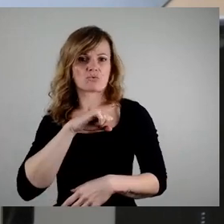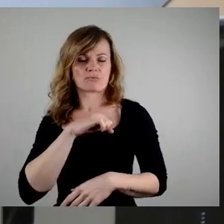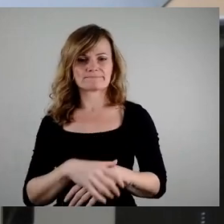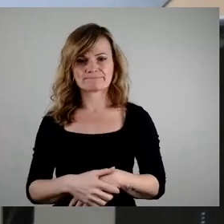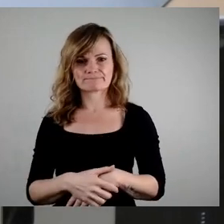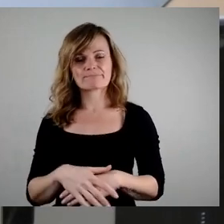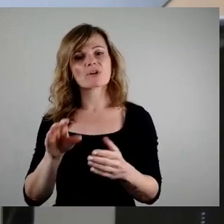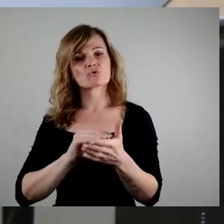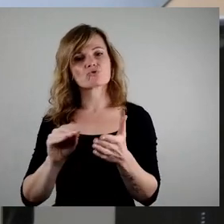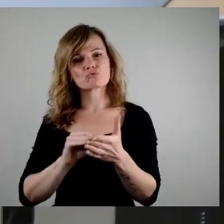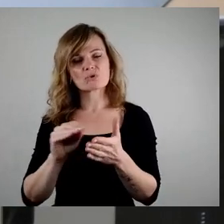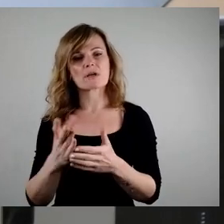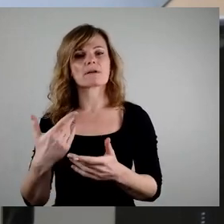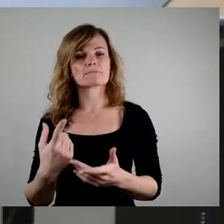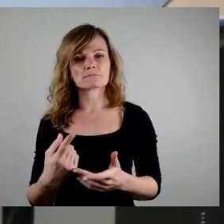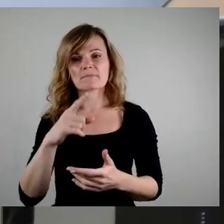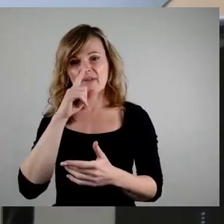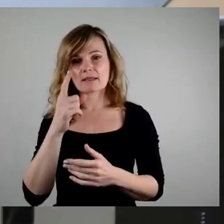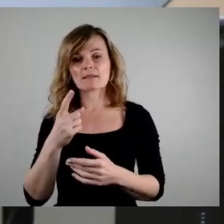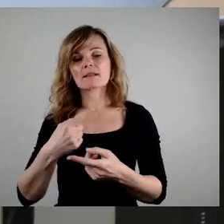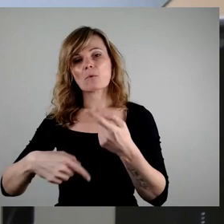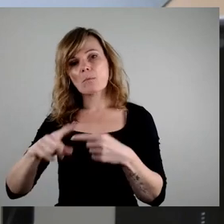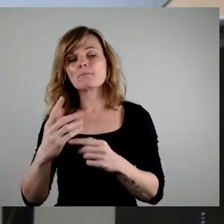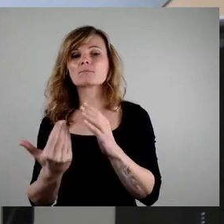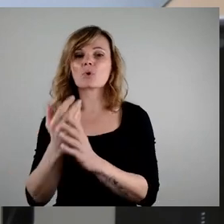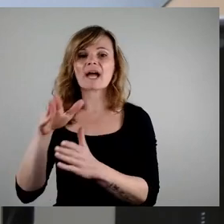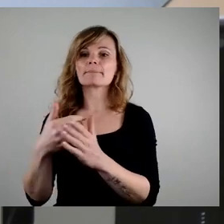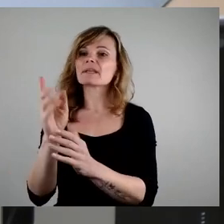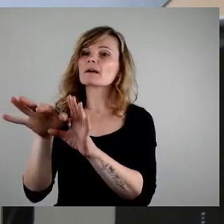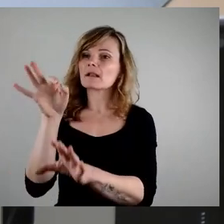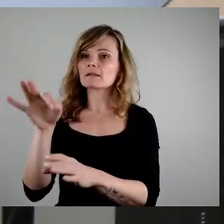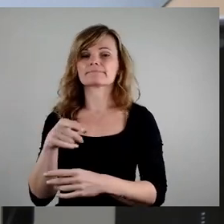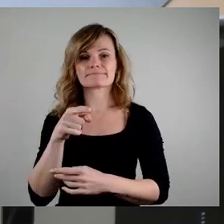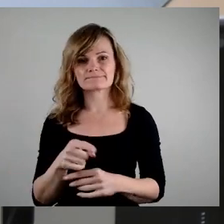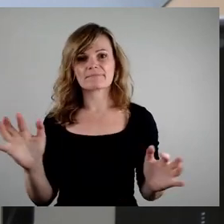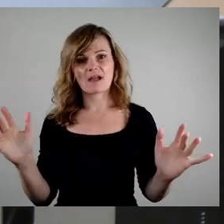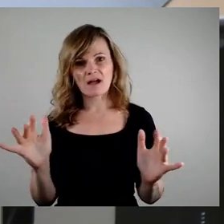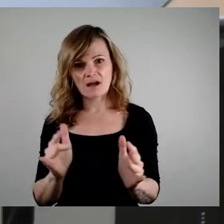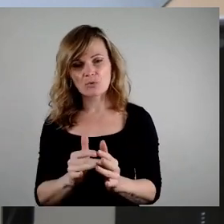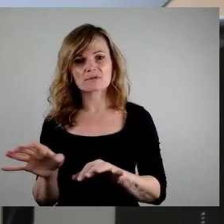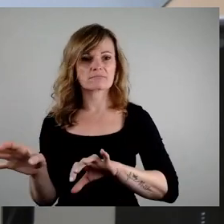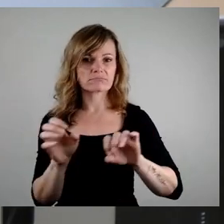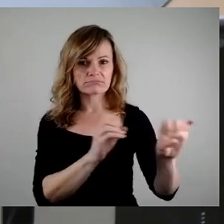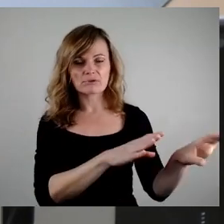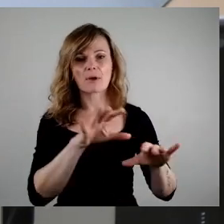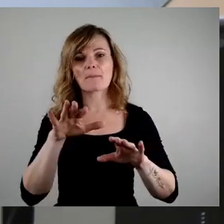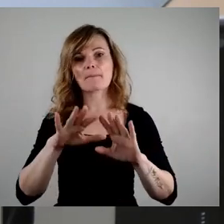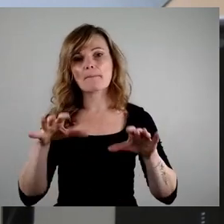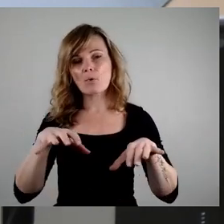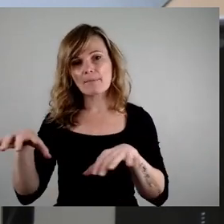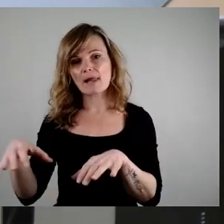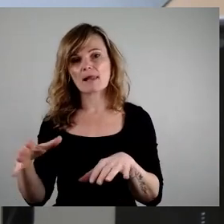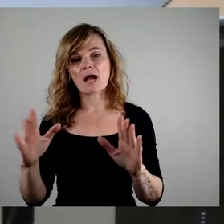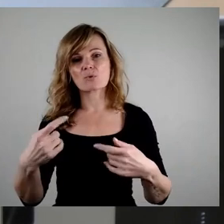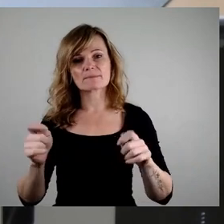Küchengeräte aus und neu eingebaut werden. Dieses Problem wurde von der Verwaltung erkannt. Das Amt für Schulen hat im Rahmen des runden Tisches für